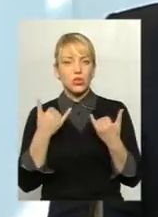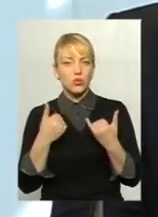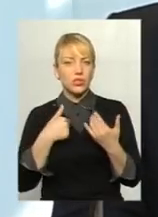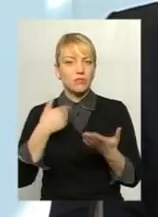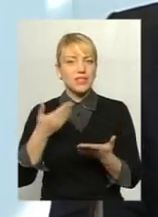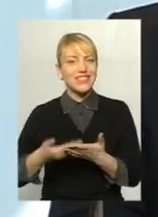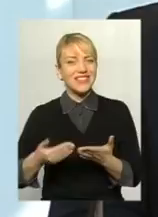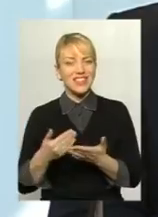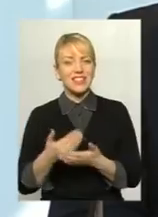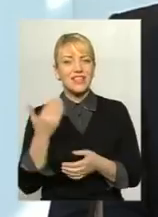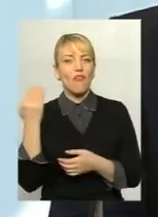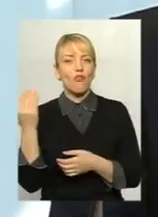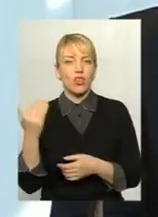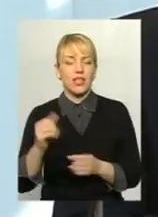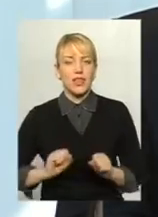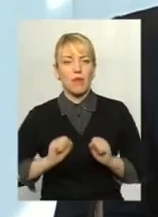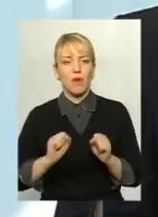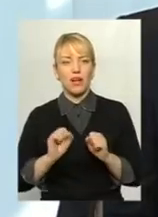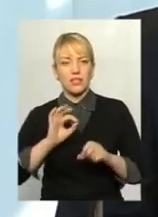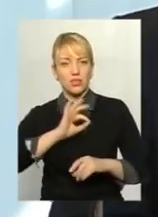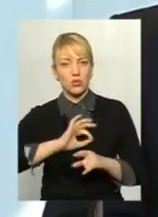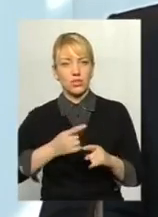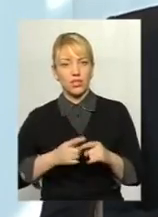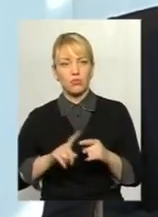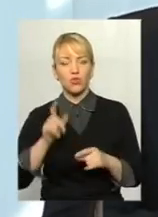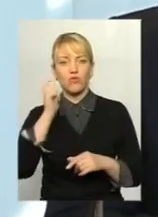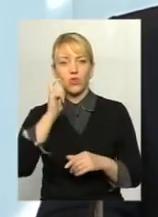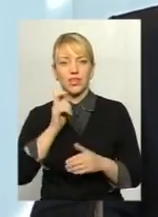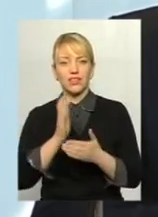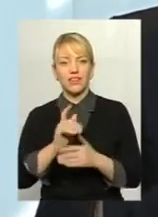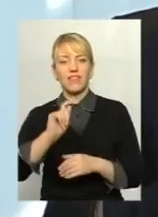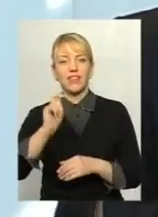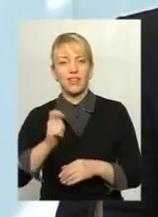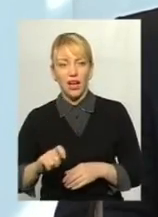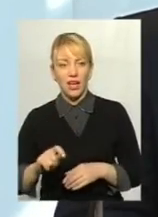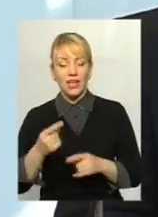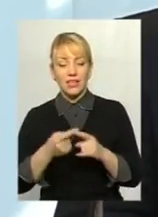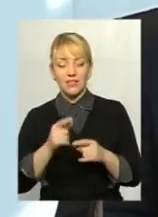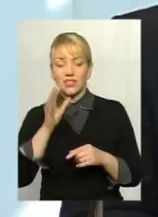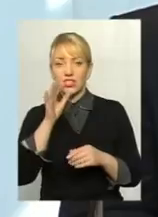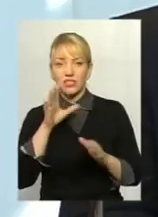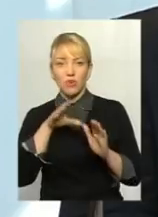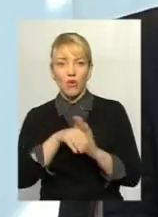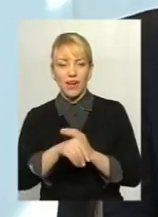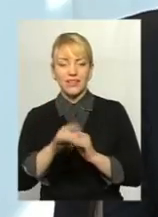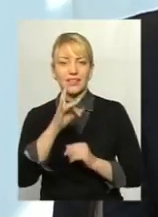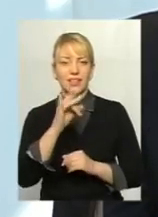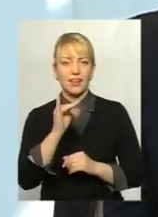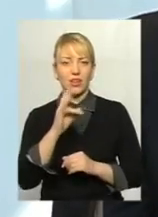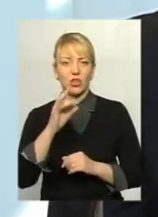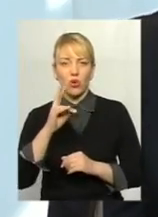вони намагаються скористатися ще тим, що в Україні йде війна. І в цей час запровадити ринок землі не